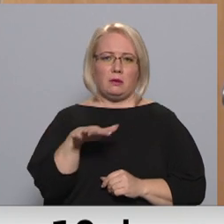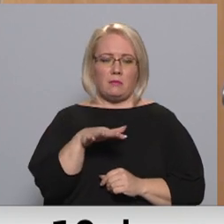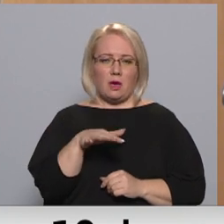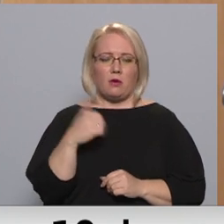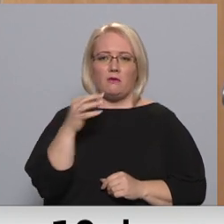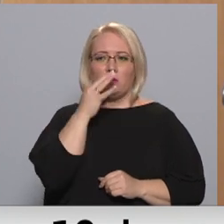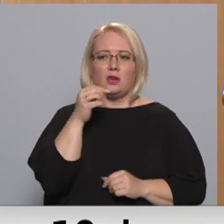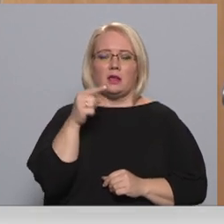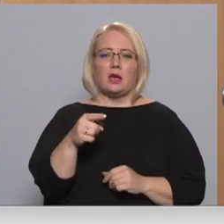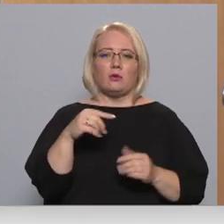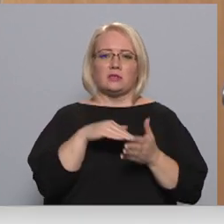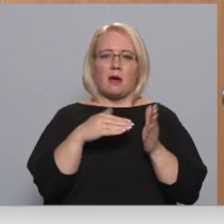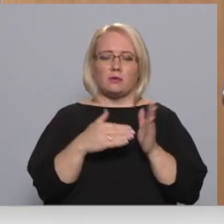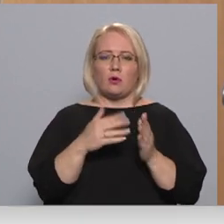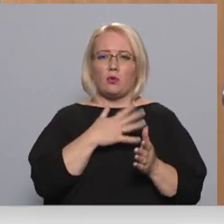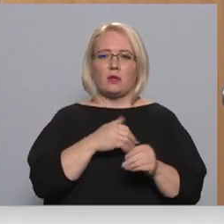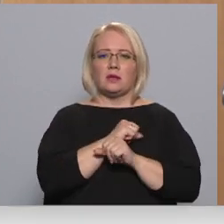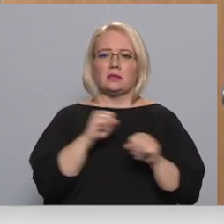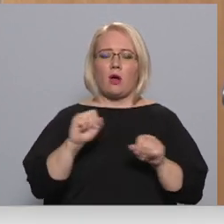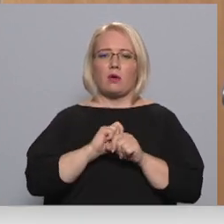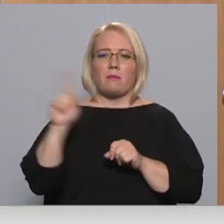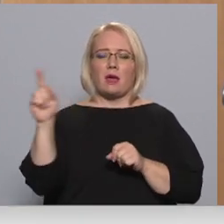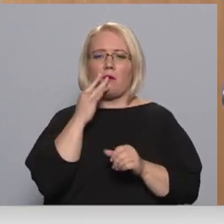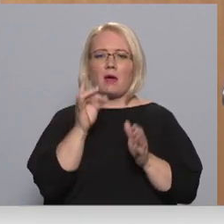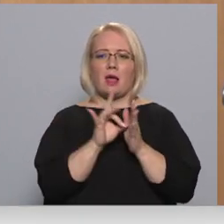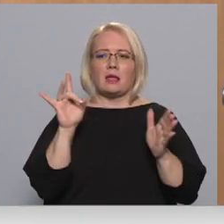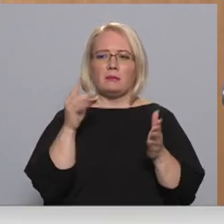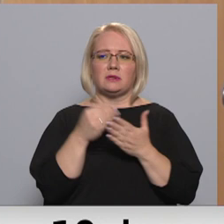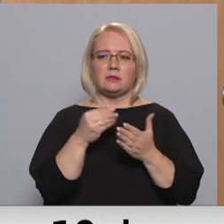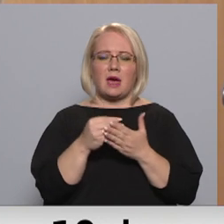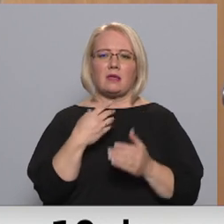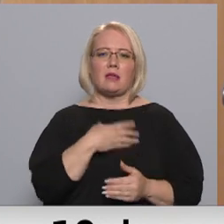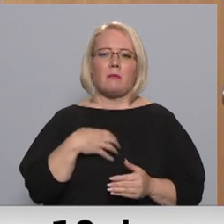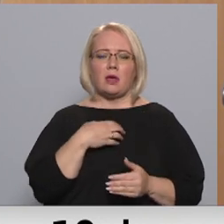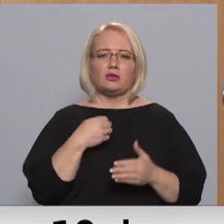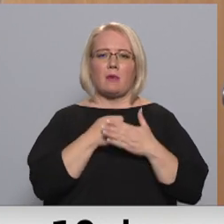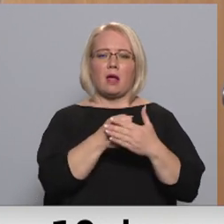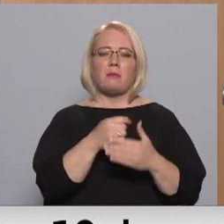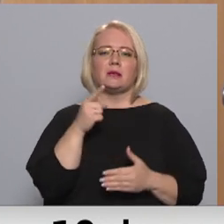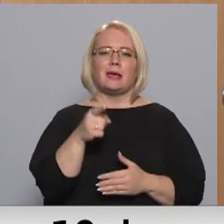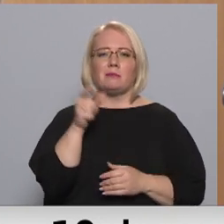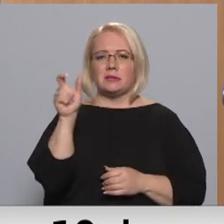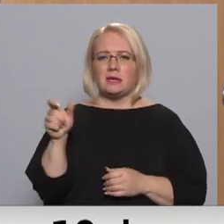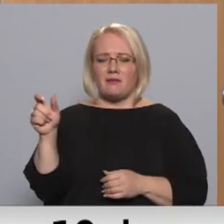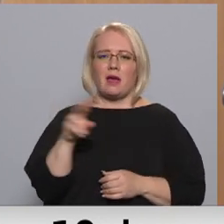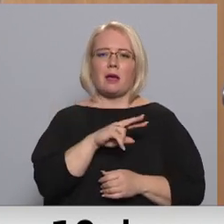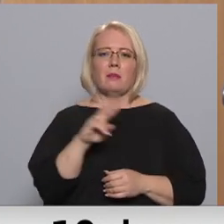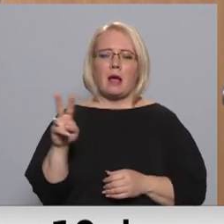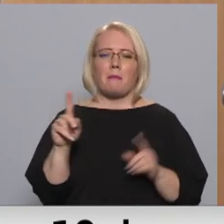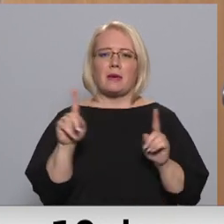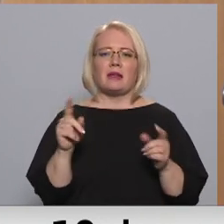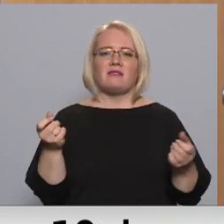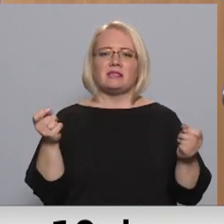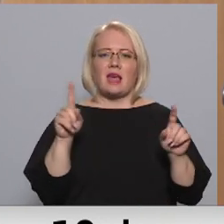apstākļos, ka ļoti strauji pieauga elektroenerģijas cenas, ir nepieciešams atbalsts tām cilvēku grupām, kurām ir